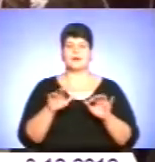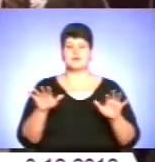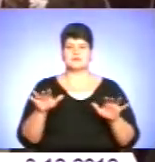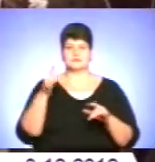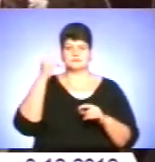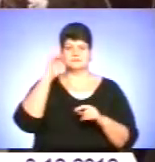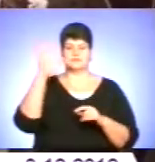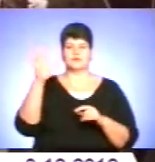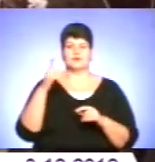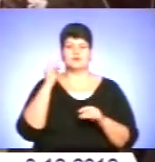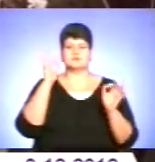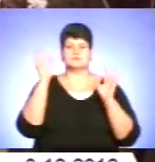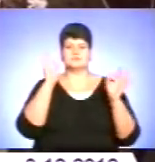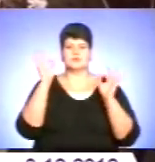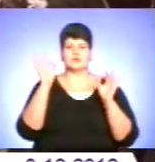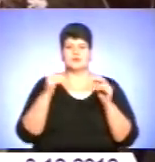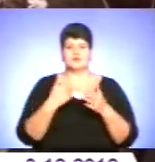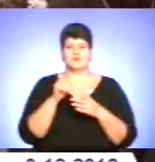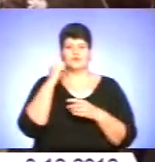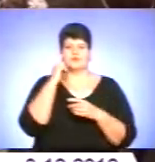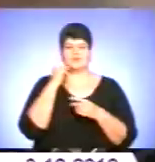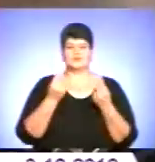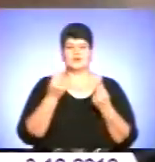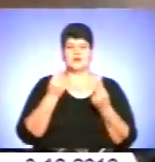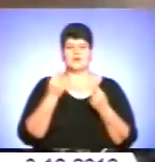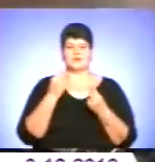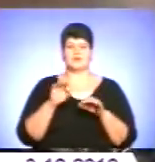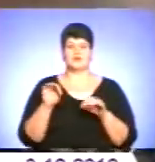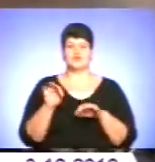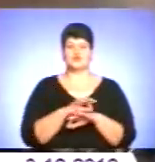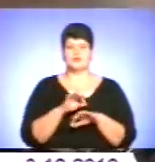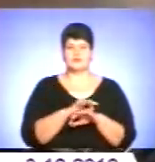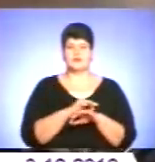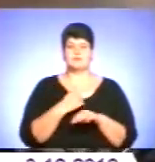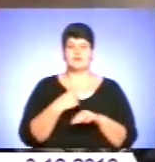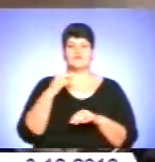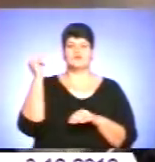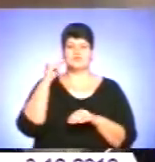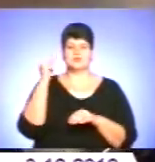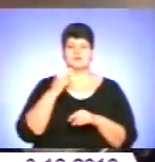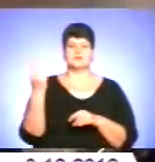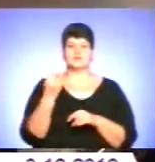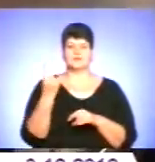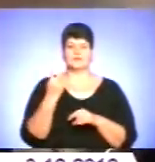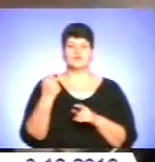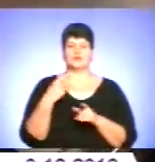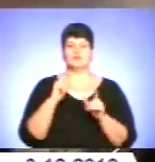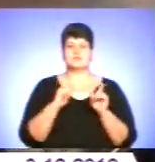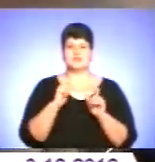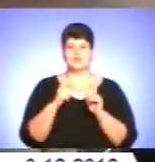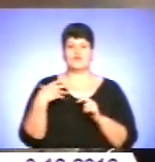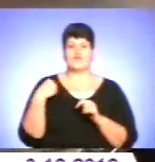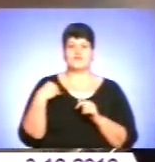знайомі мелодії, то, здається, ніби грає їх для мене чоловік. Ми вчилися в одному вузі у Львівській консерваторії. Він